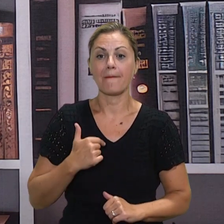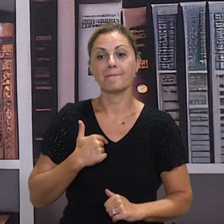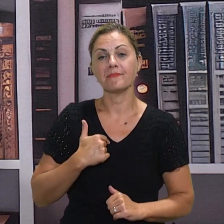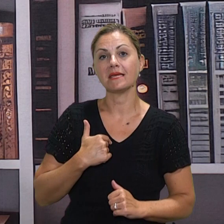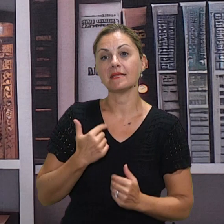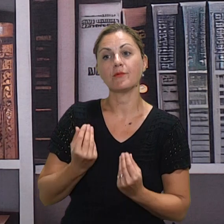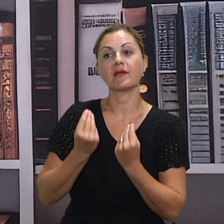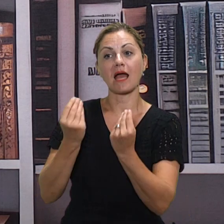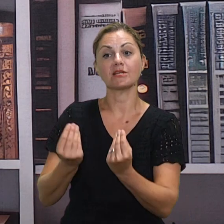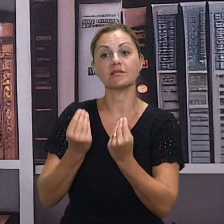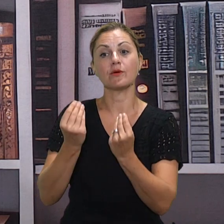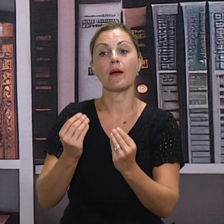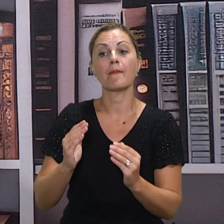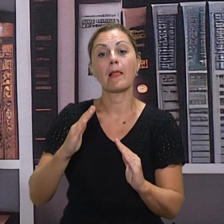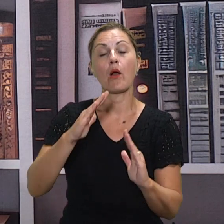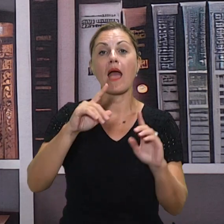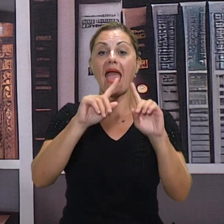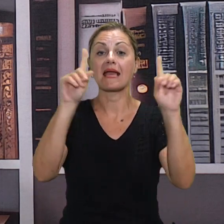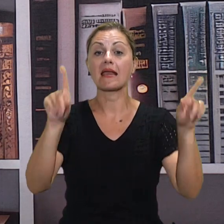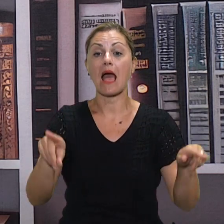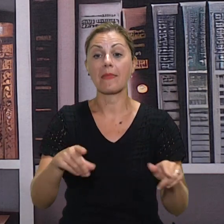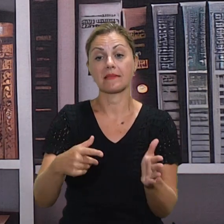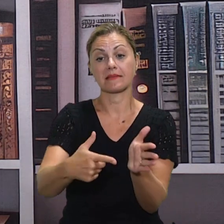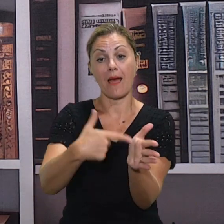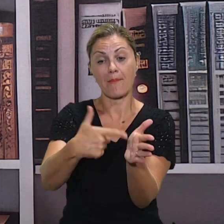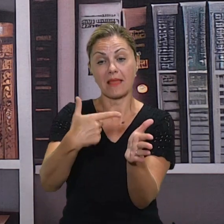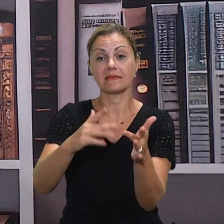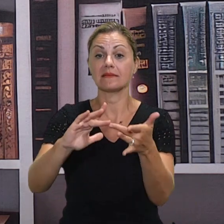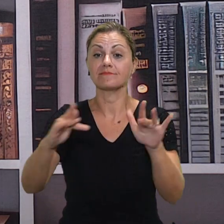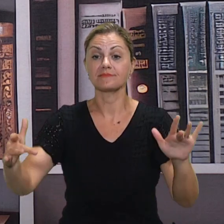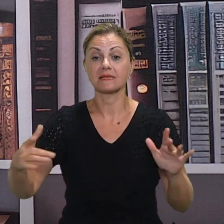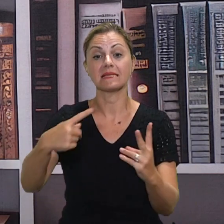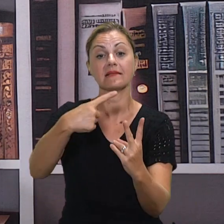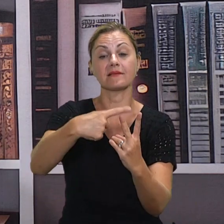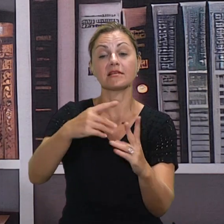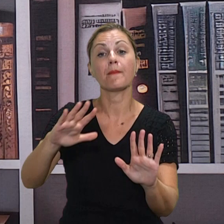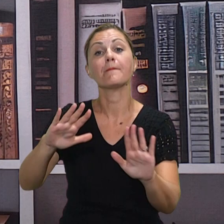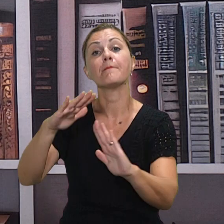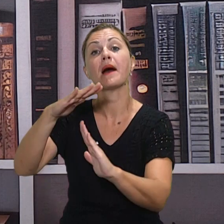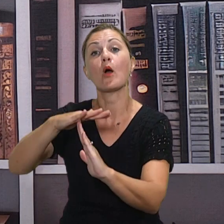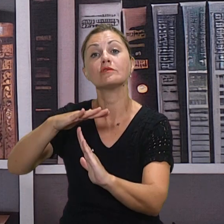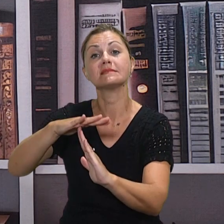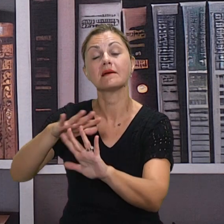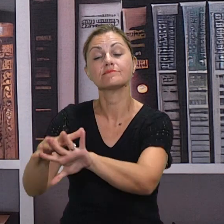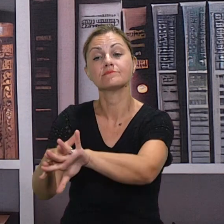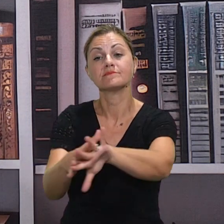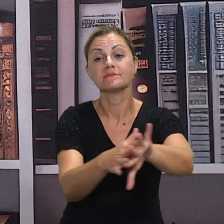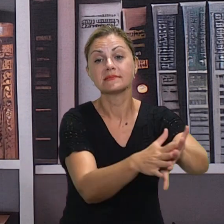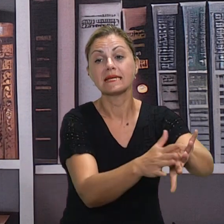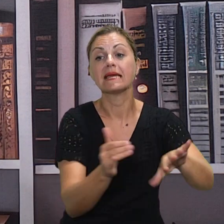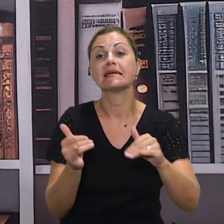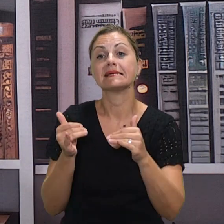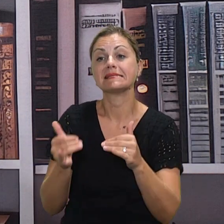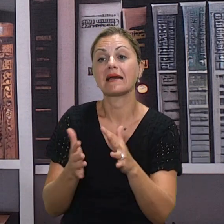da ćemo se malo odmaknuti od ekrana, jer realno čim dođu kući budu prikovanje uz televiziju, uz playstation, uz mobitele, tablete.